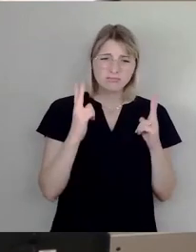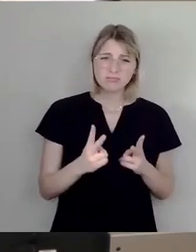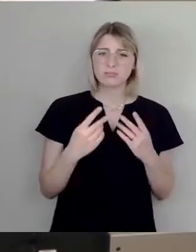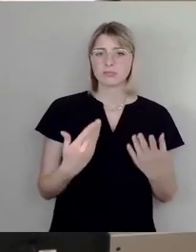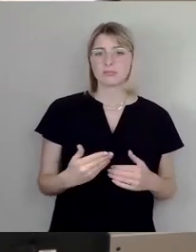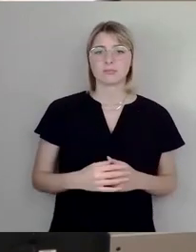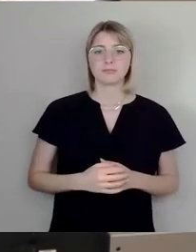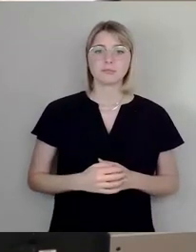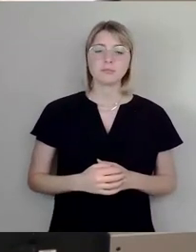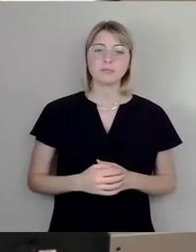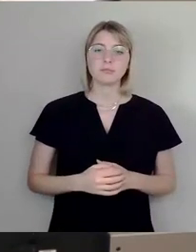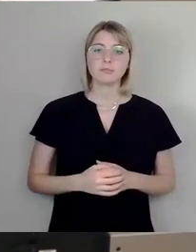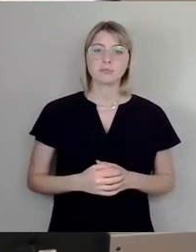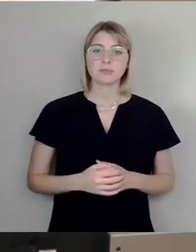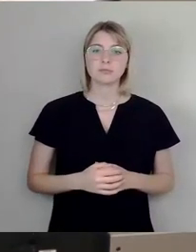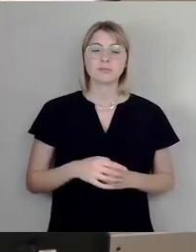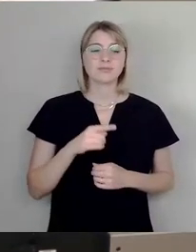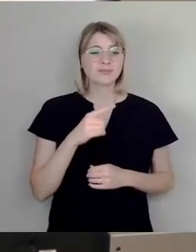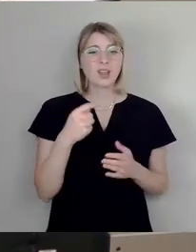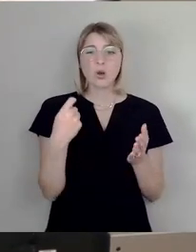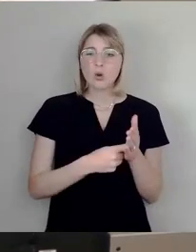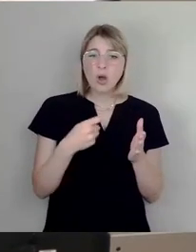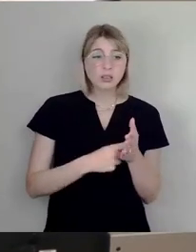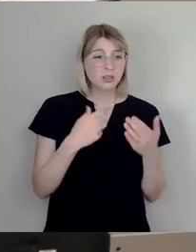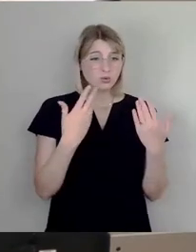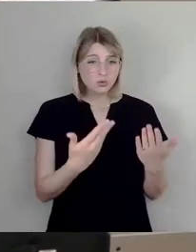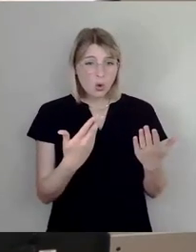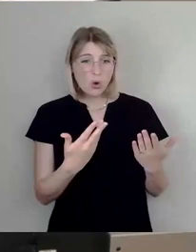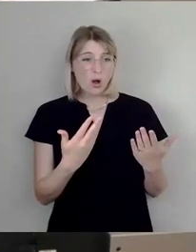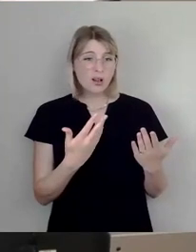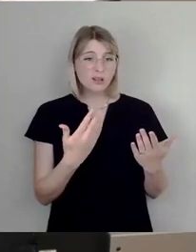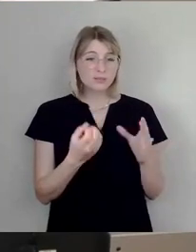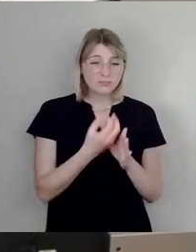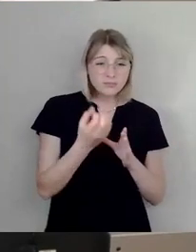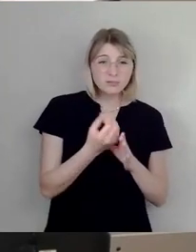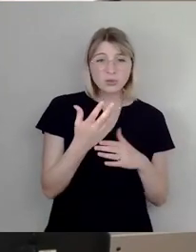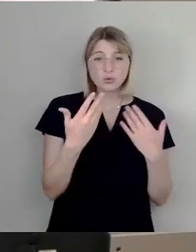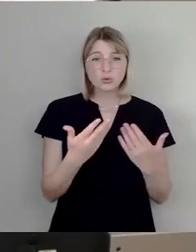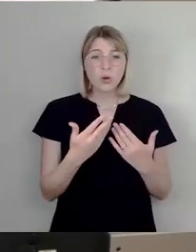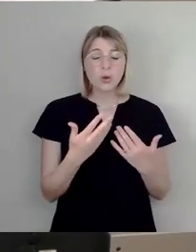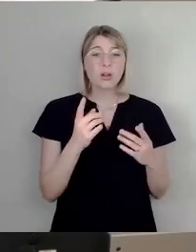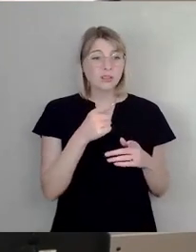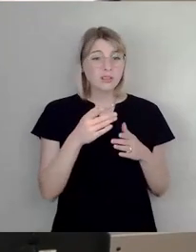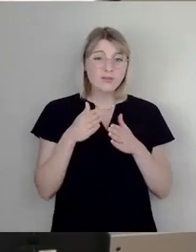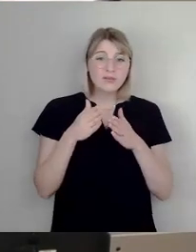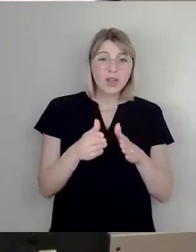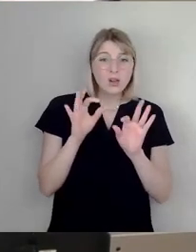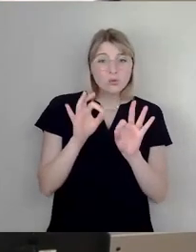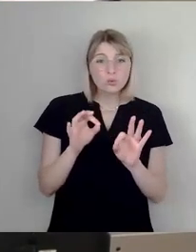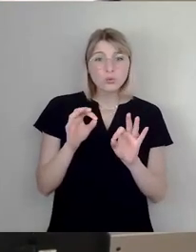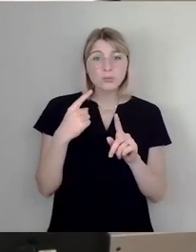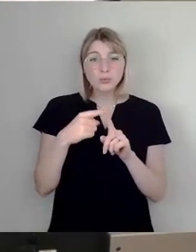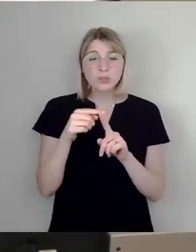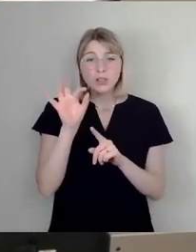Kosten zu verursachen. Ist es der richtige Weg? Weil diese Menschen werden natürlich dort ganz bestimmt